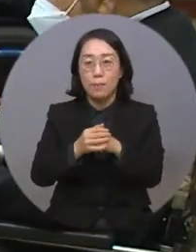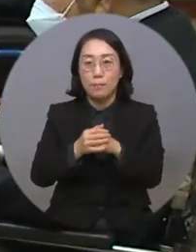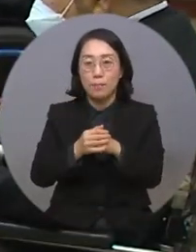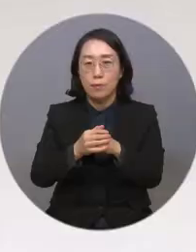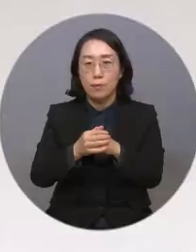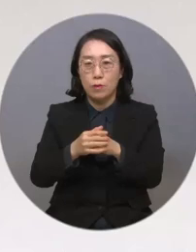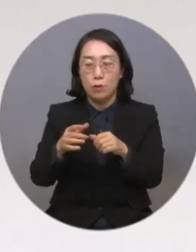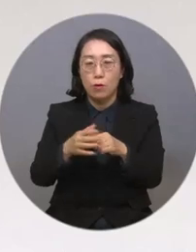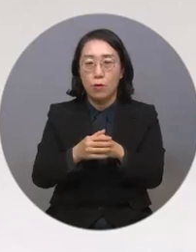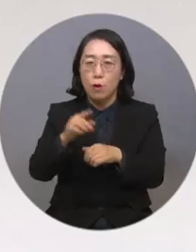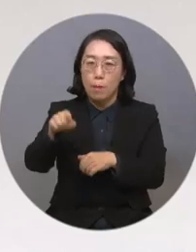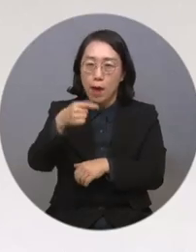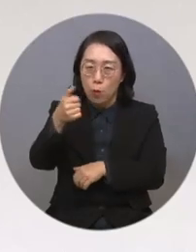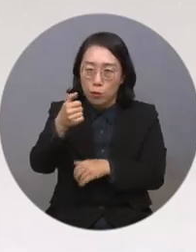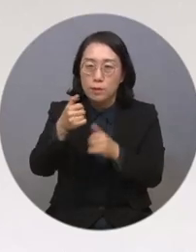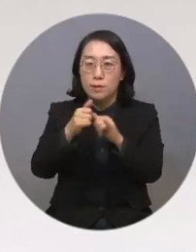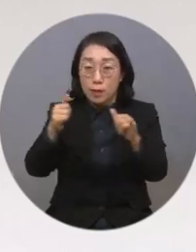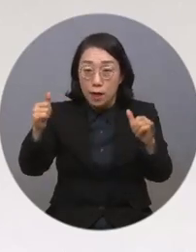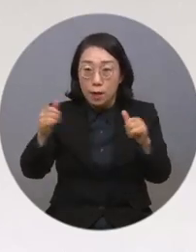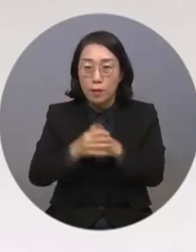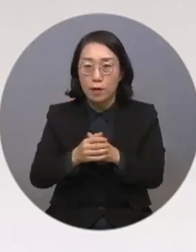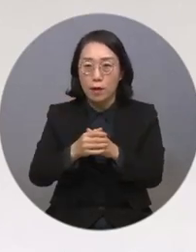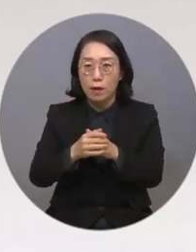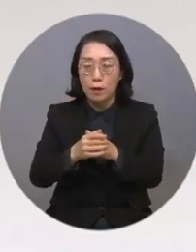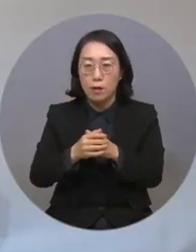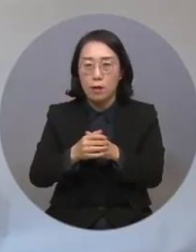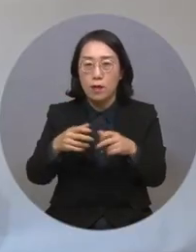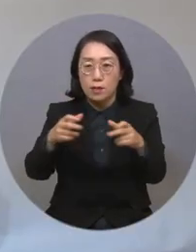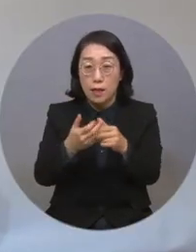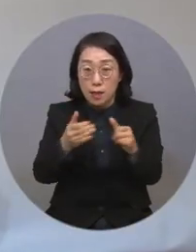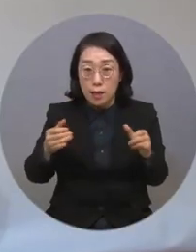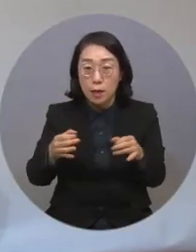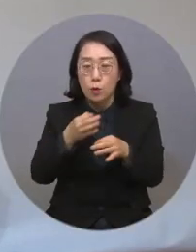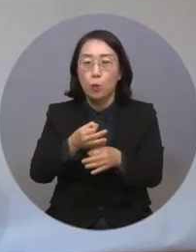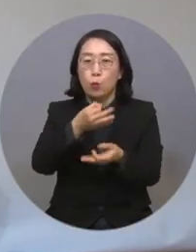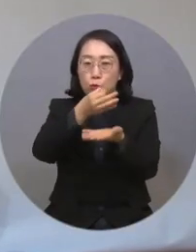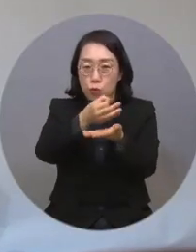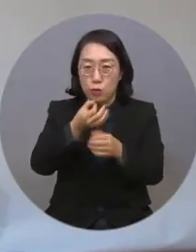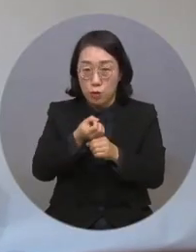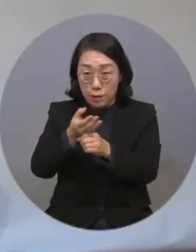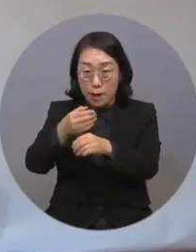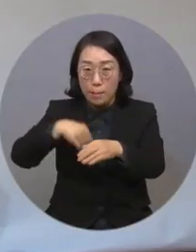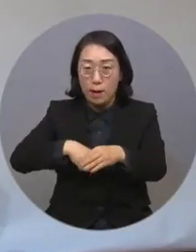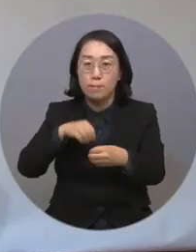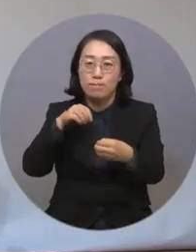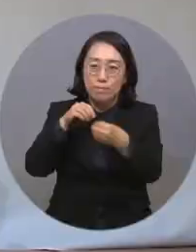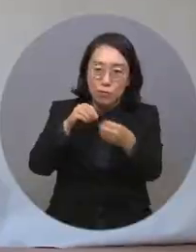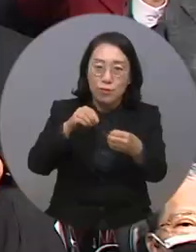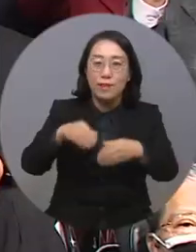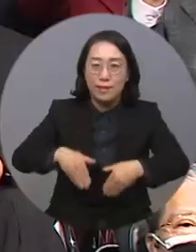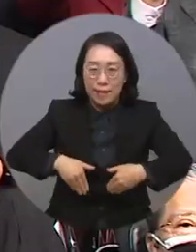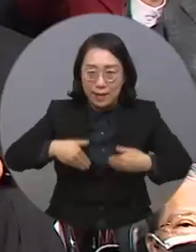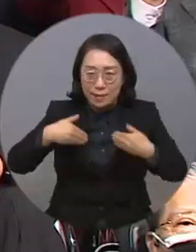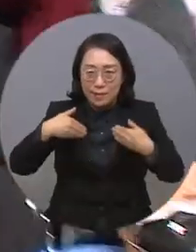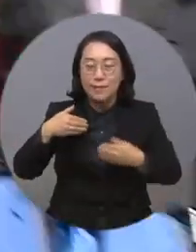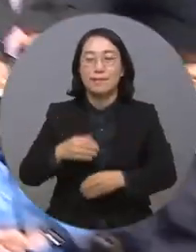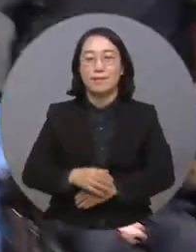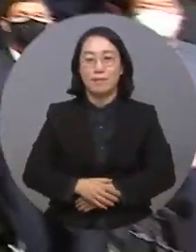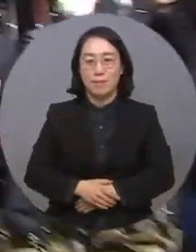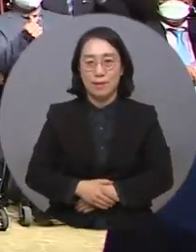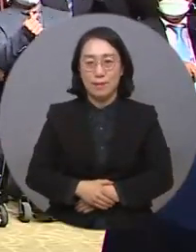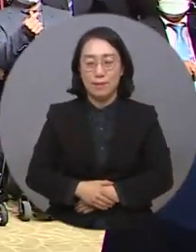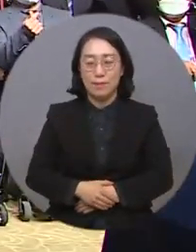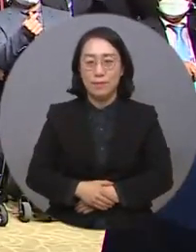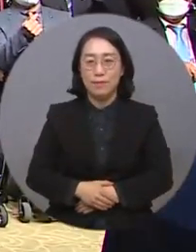교통사고장애인 약 150명에게 생활지원금을 전달하며 따뜻한 마음을 더했습니다. 복지TV 뉴스